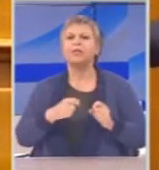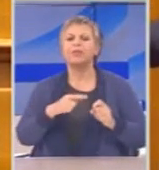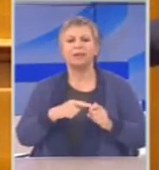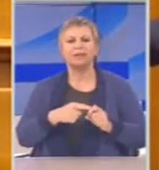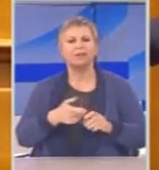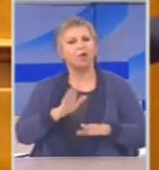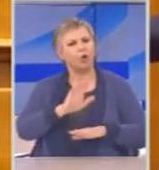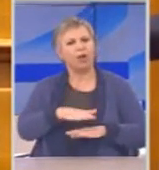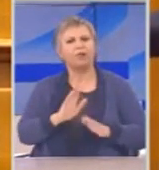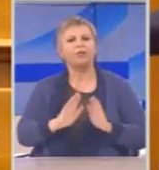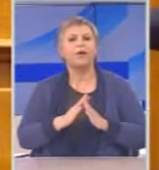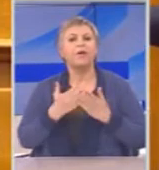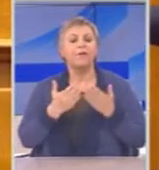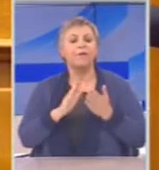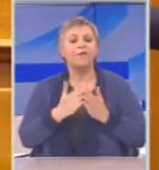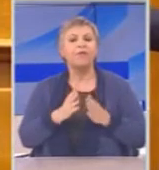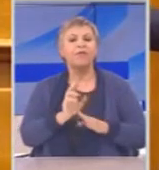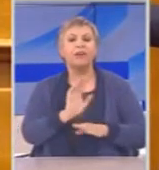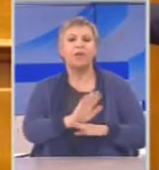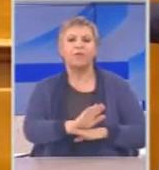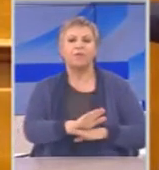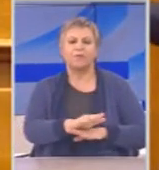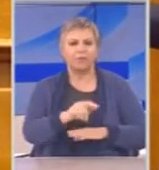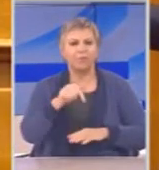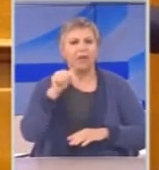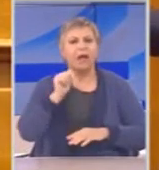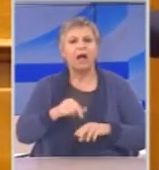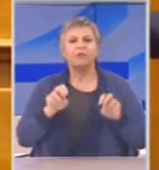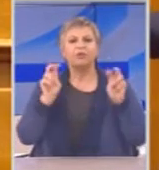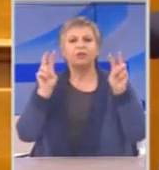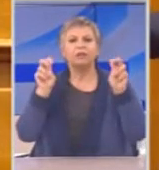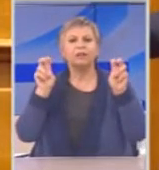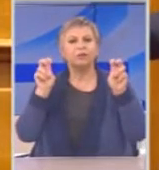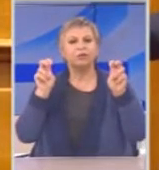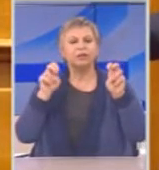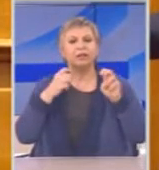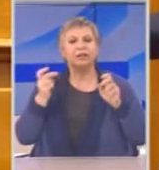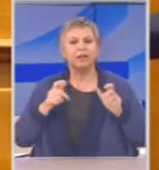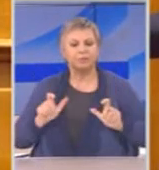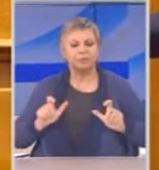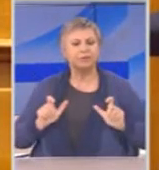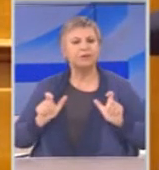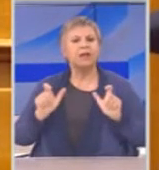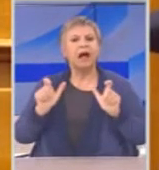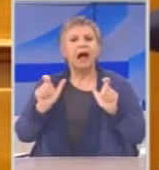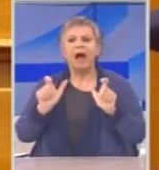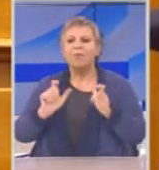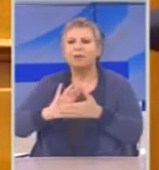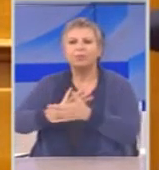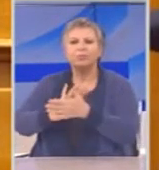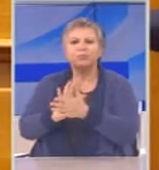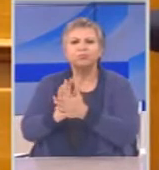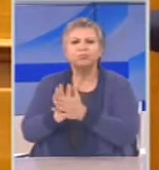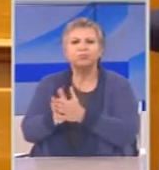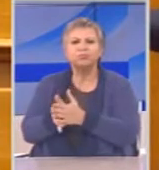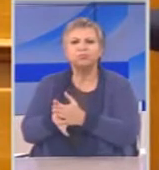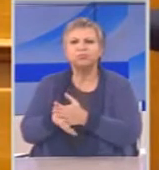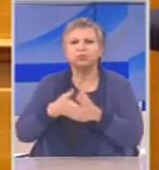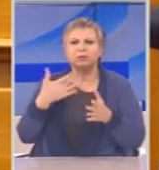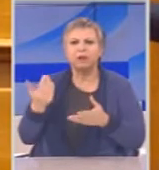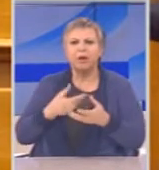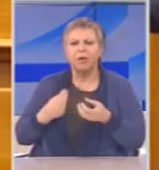το οποίο έχει ως τίτλο «Η Λεϊλασία της Άμυνας» ή «Αμήνεστε Περιπάρτης».